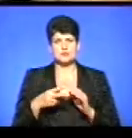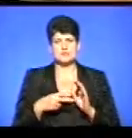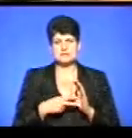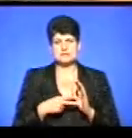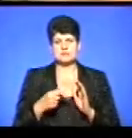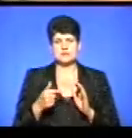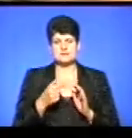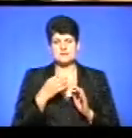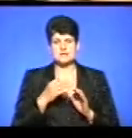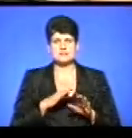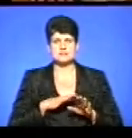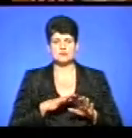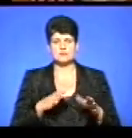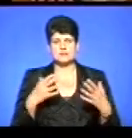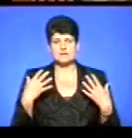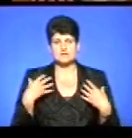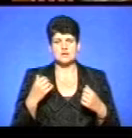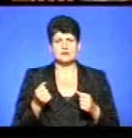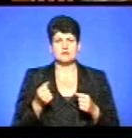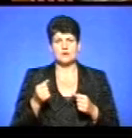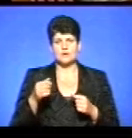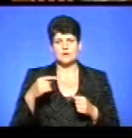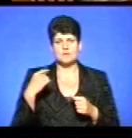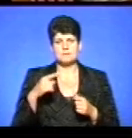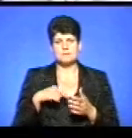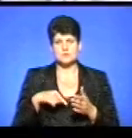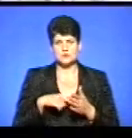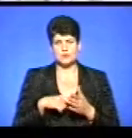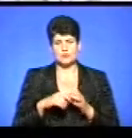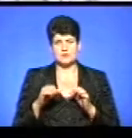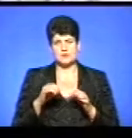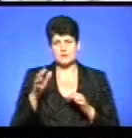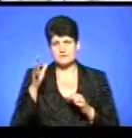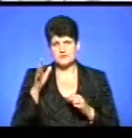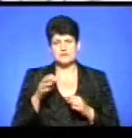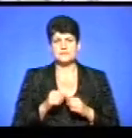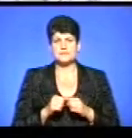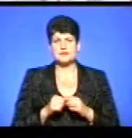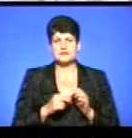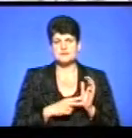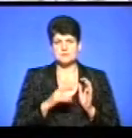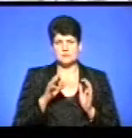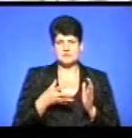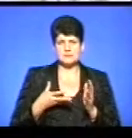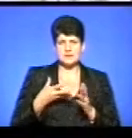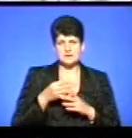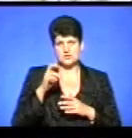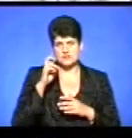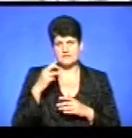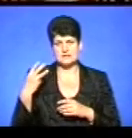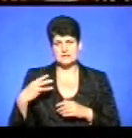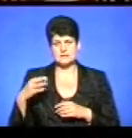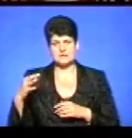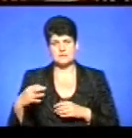розповіла заступник начальника міського управління освіти і науки Олена Пельвецька. 70% плати держава, 30% – з місцевого